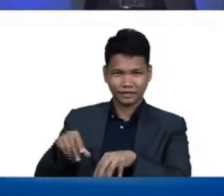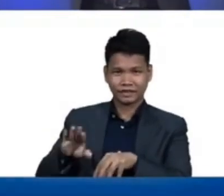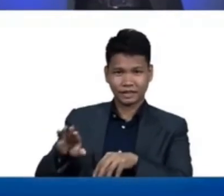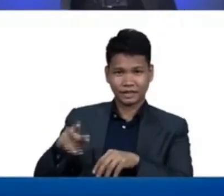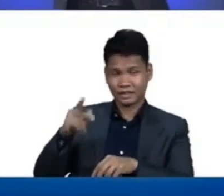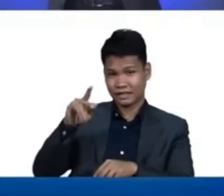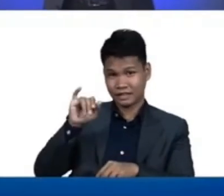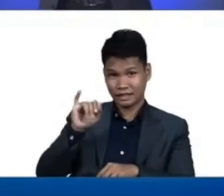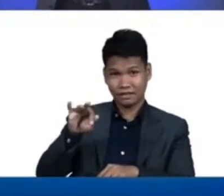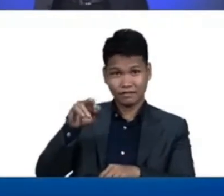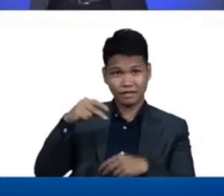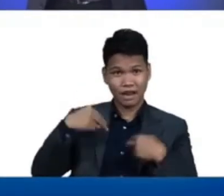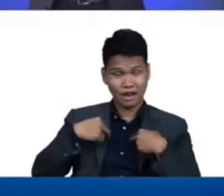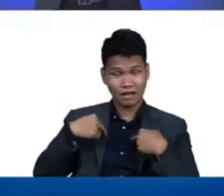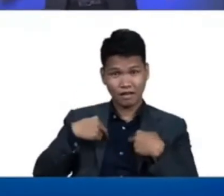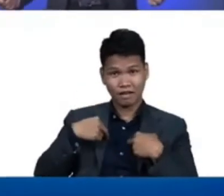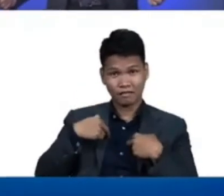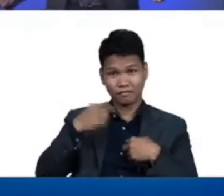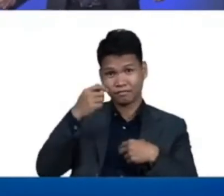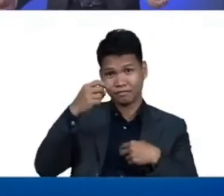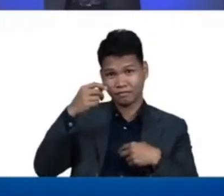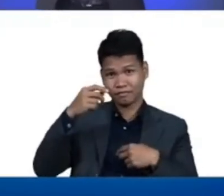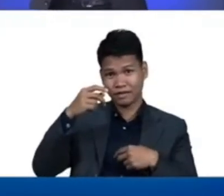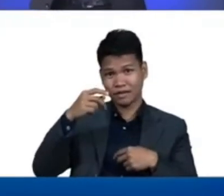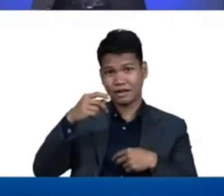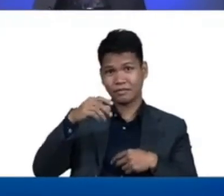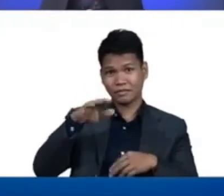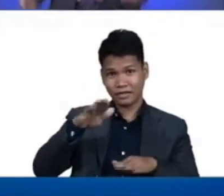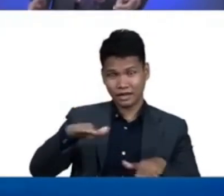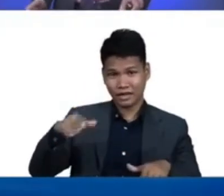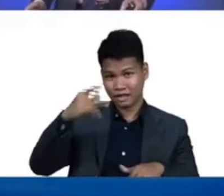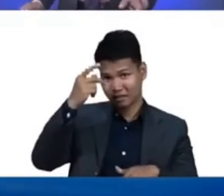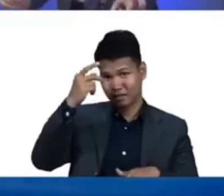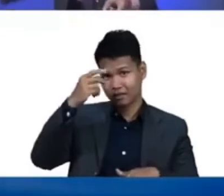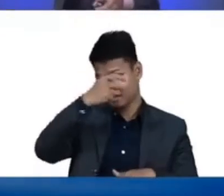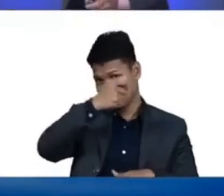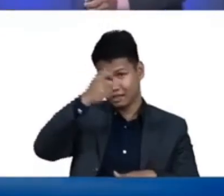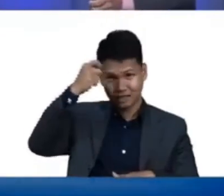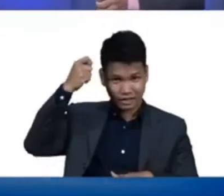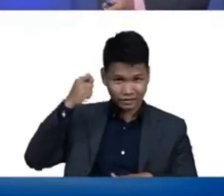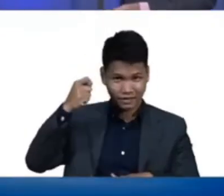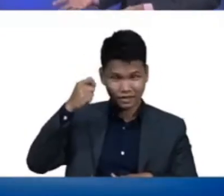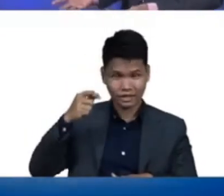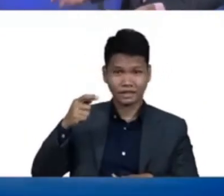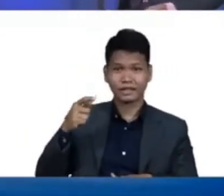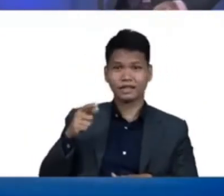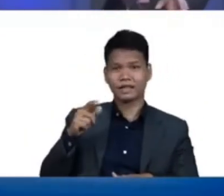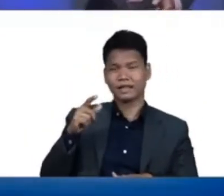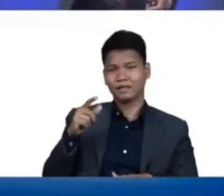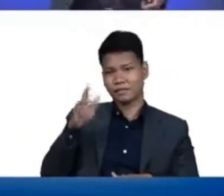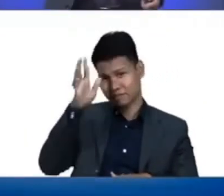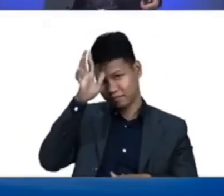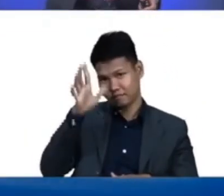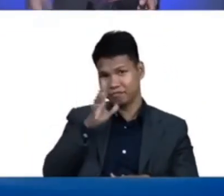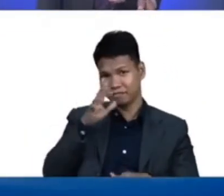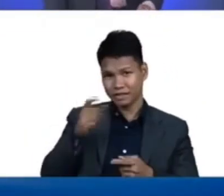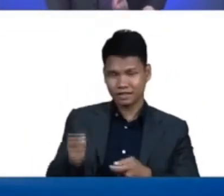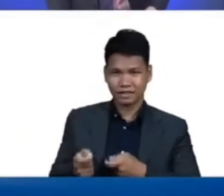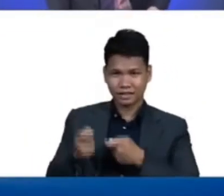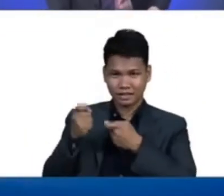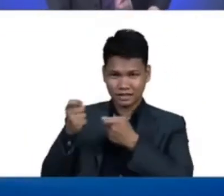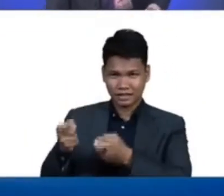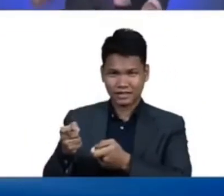kapag ang kanilang anak ay gagraduate yung mga parents ang kanilang niririgalo ay mga